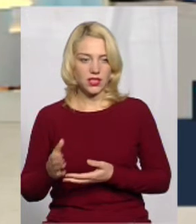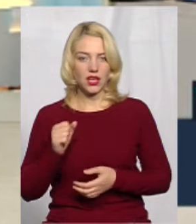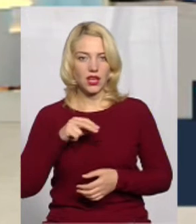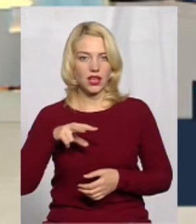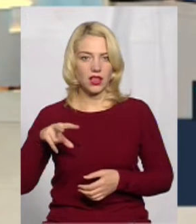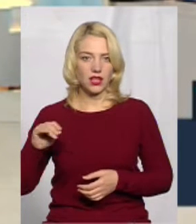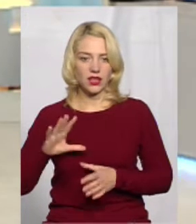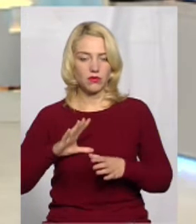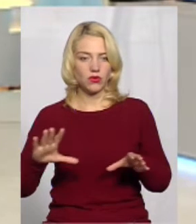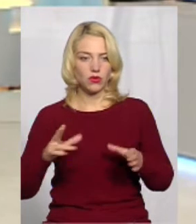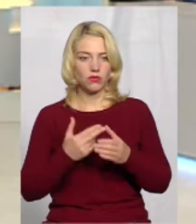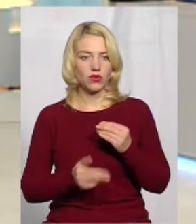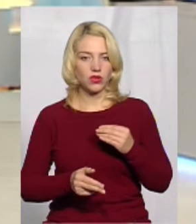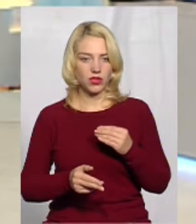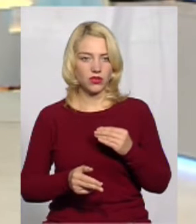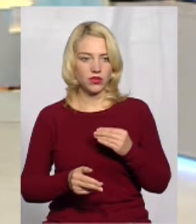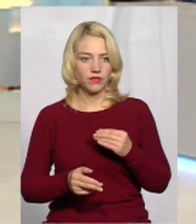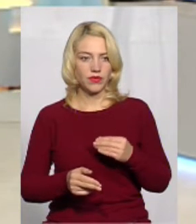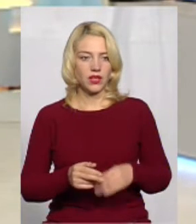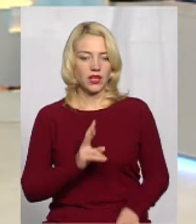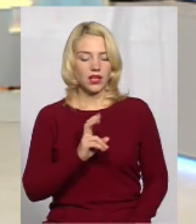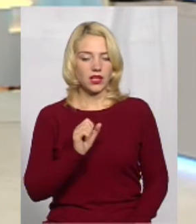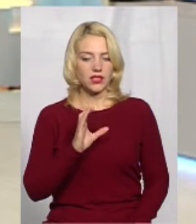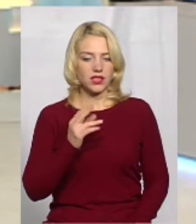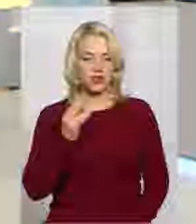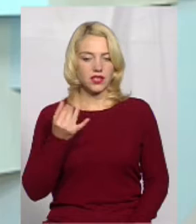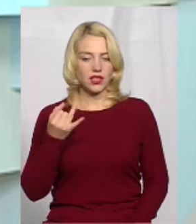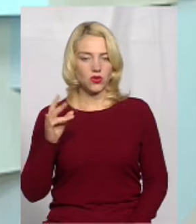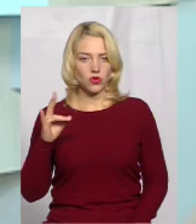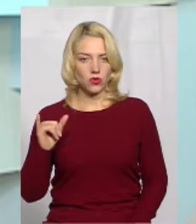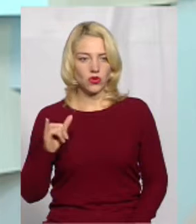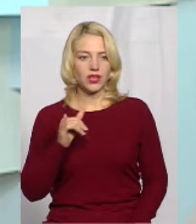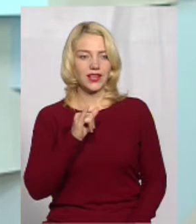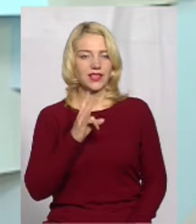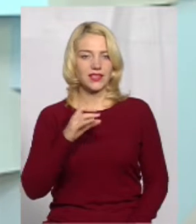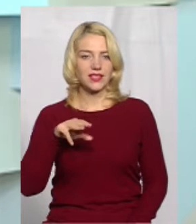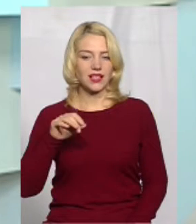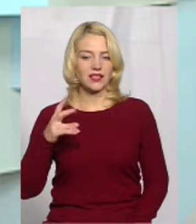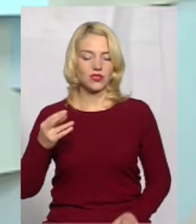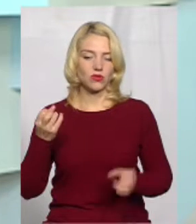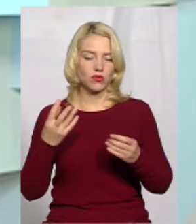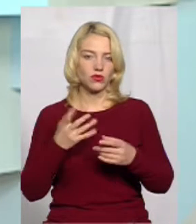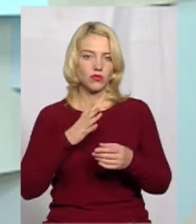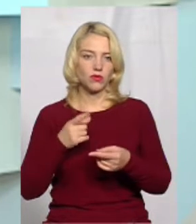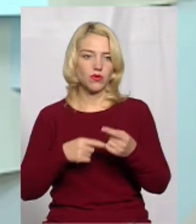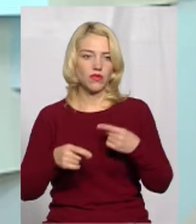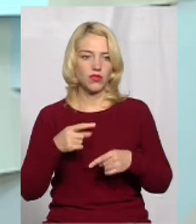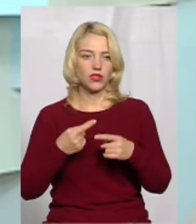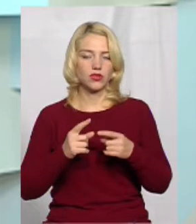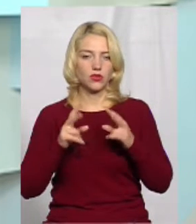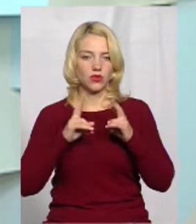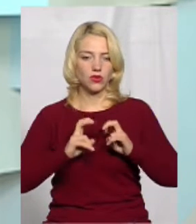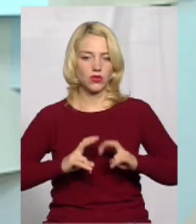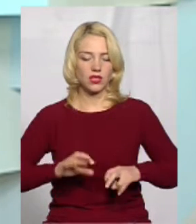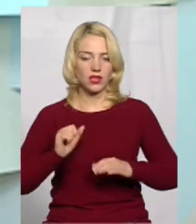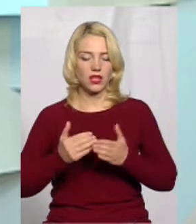не було програно касаційну інстанцію, просто касаційна інстанція повернула от той розгляд